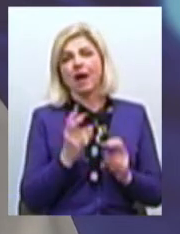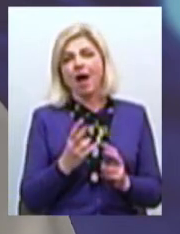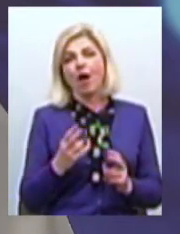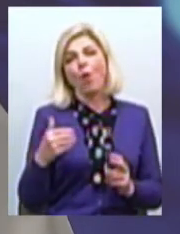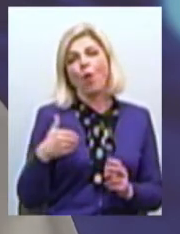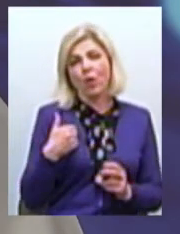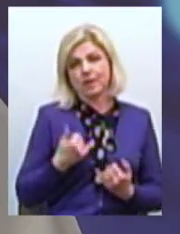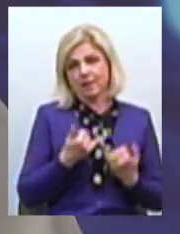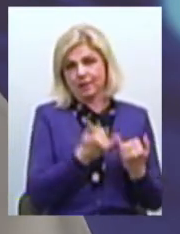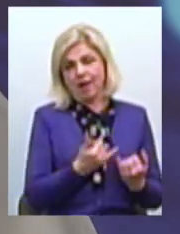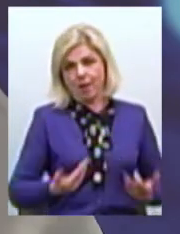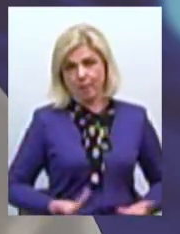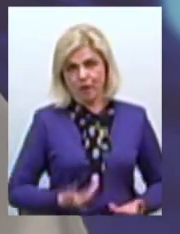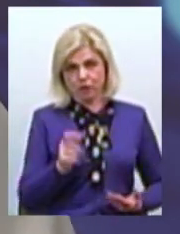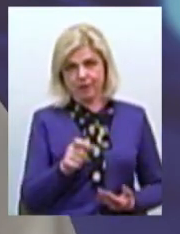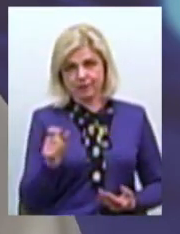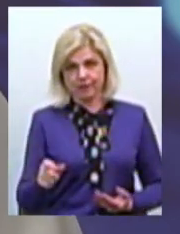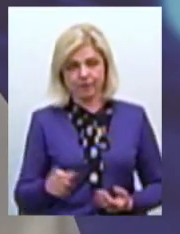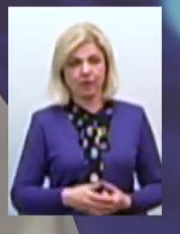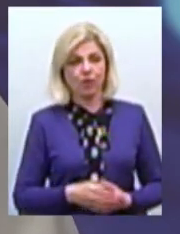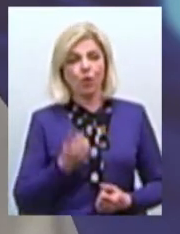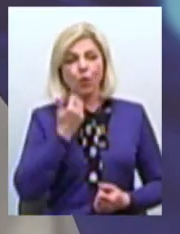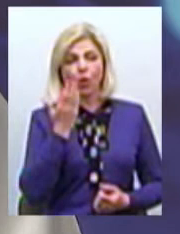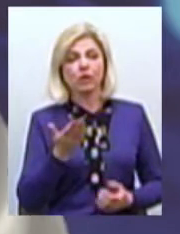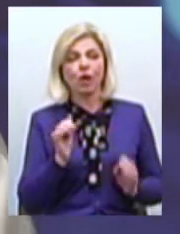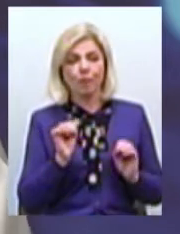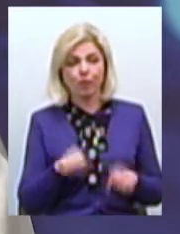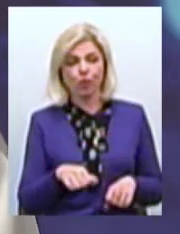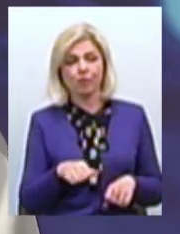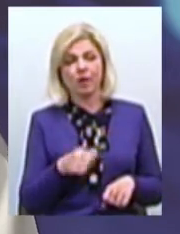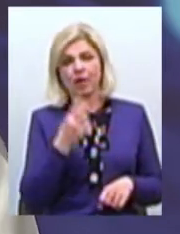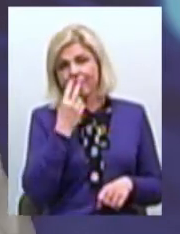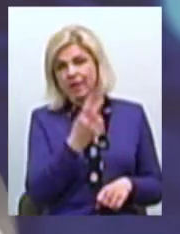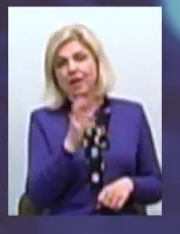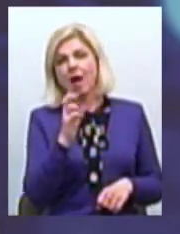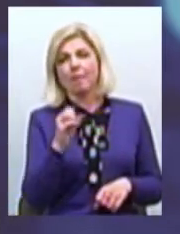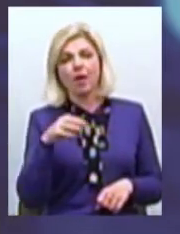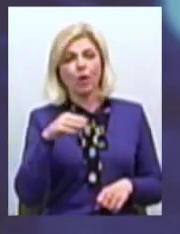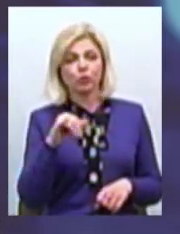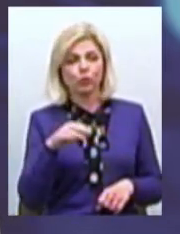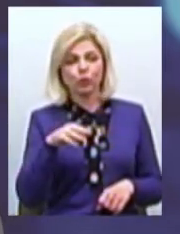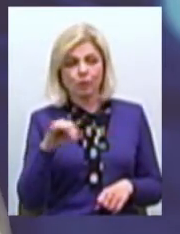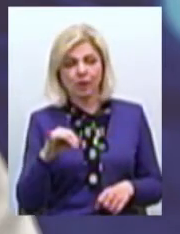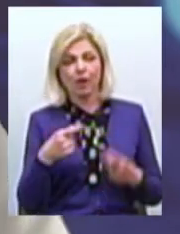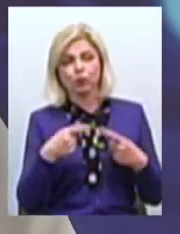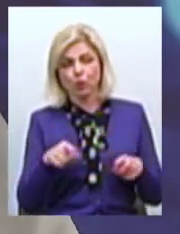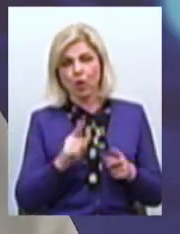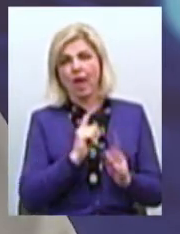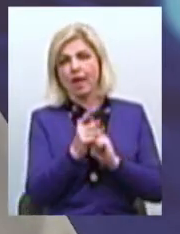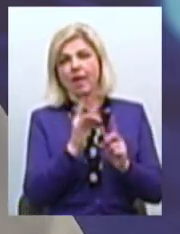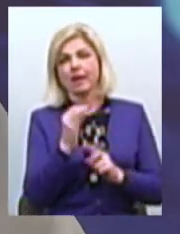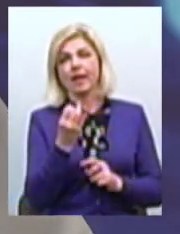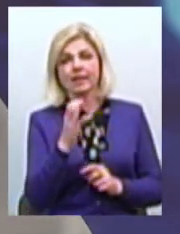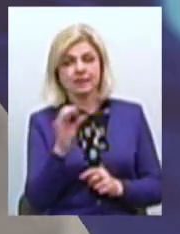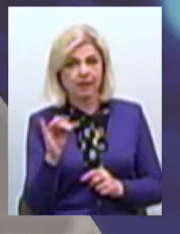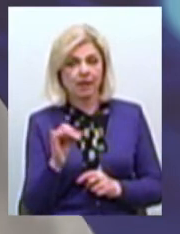коли ми зможемо злітати Батумі чи якісь європейські столиці І